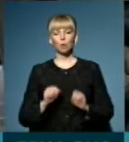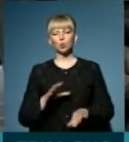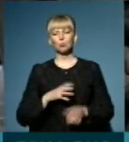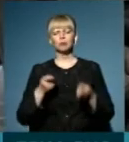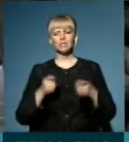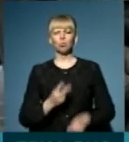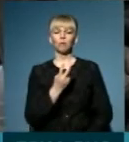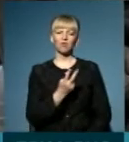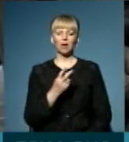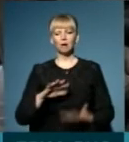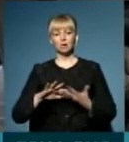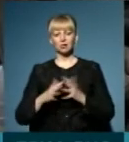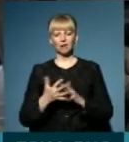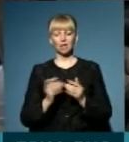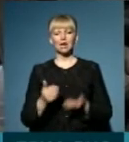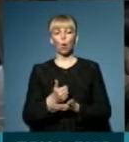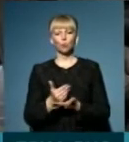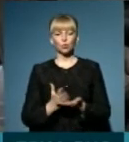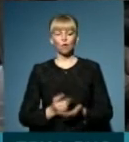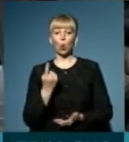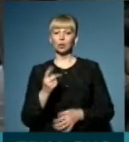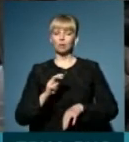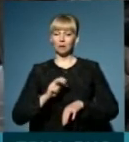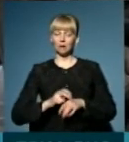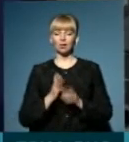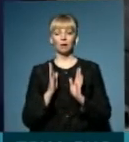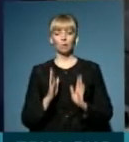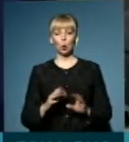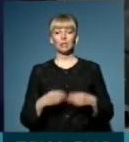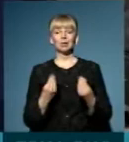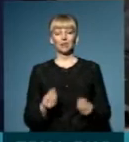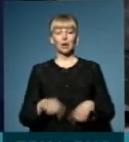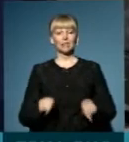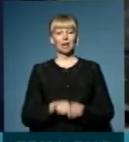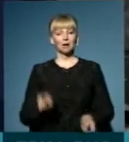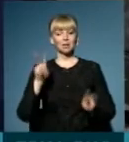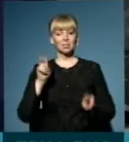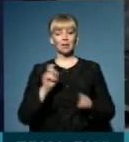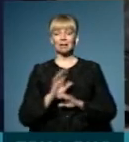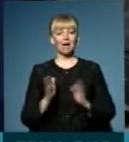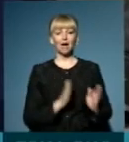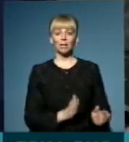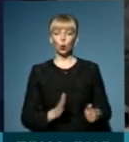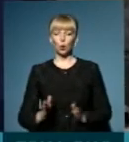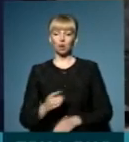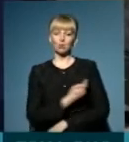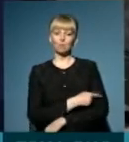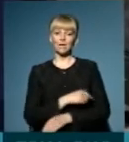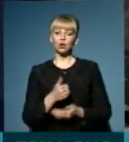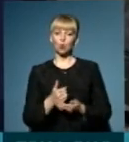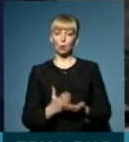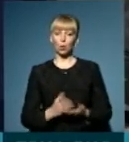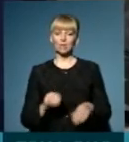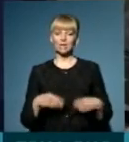бути дійсно два села, які обслуговуються одним лікарем, який буде надавати так звані нерегулярні медичні послуги,